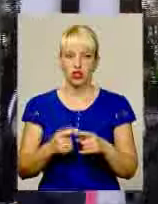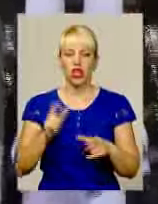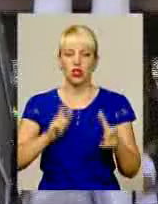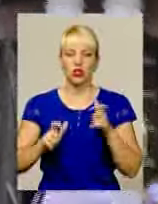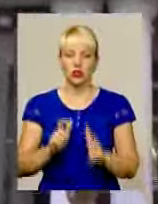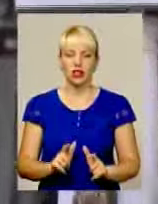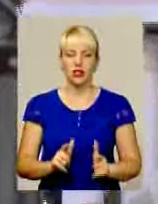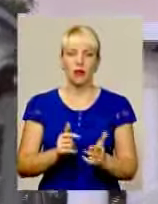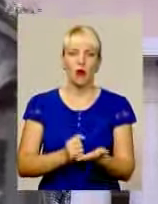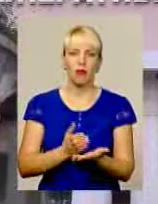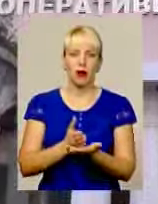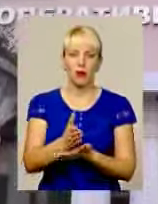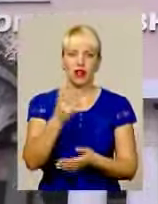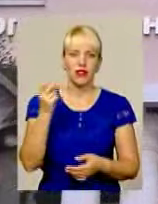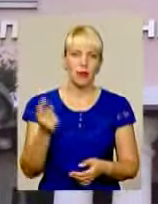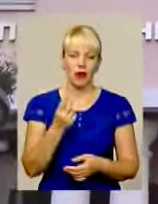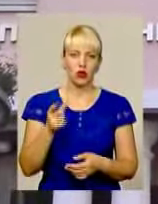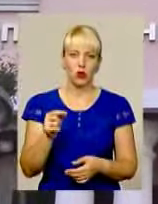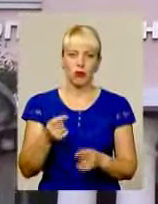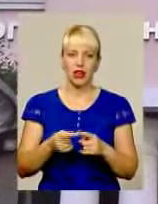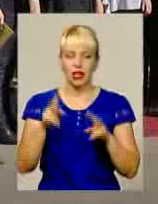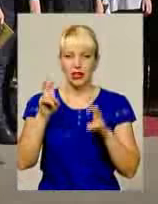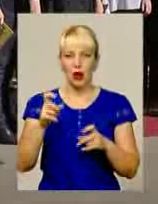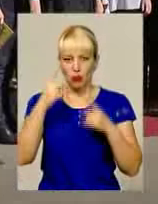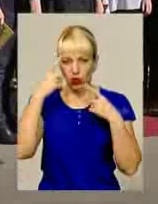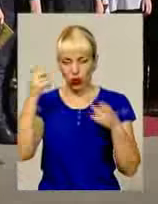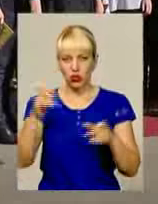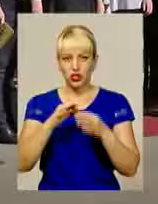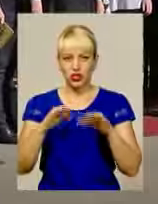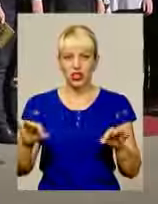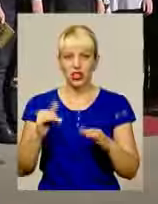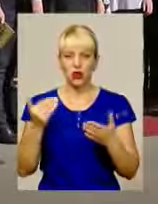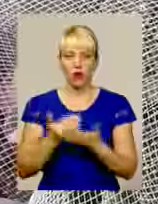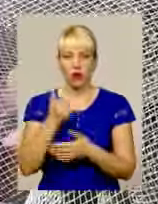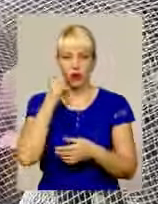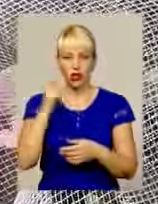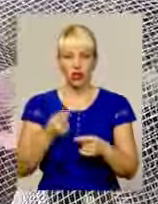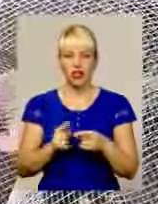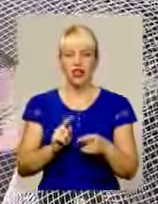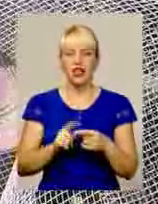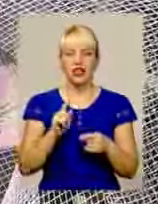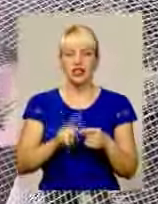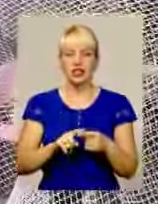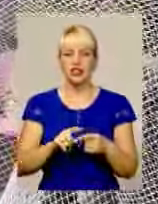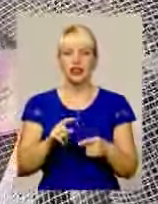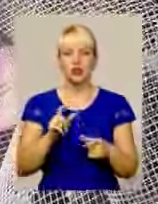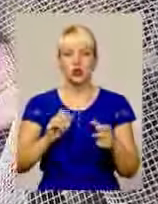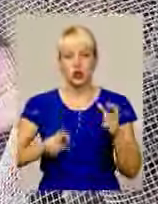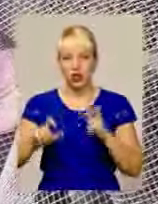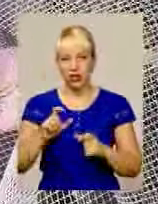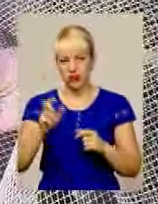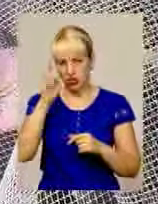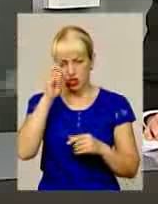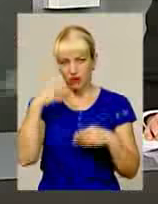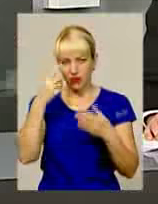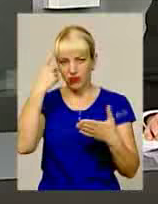попрямували на першу у житті пару. Її тема – від проголошення незалежності до нової України. На цих студентів держава покладає великі надії.